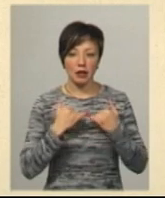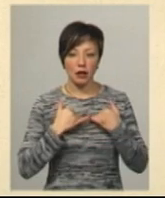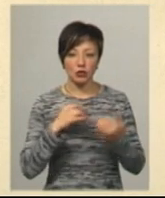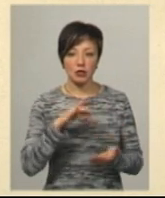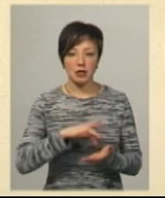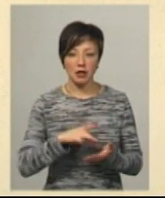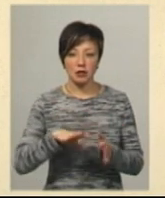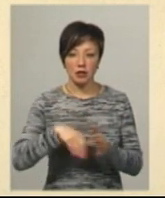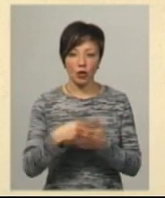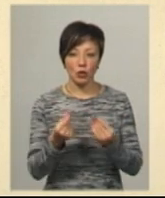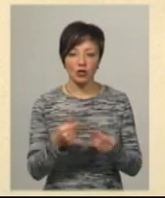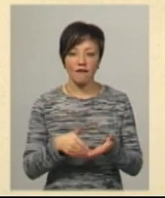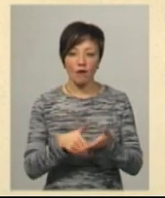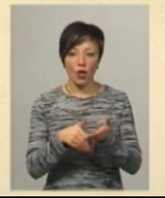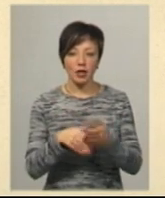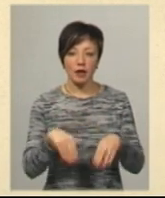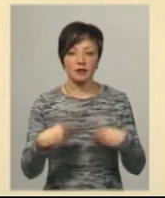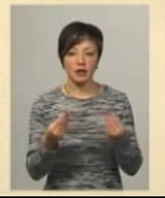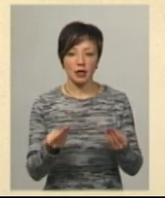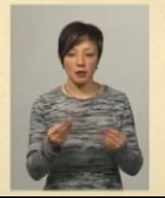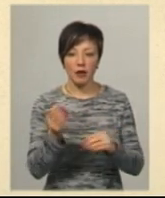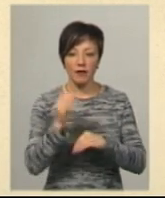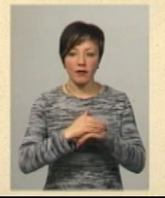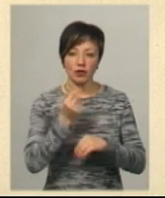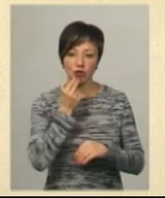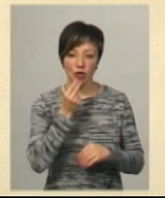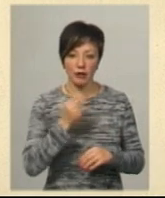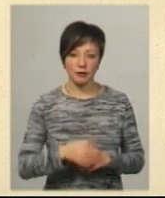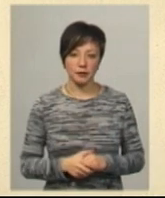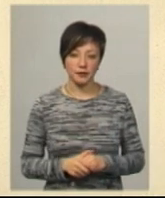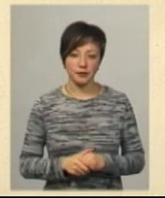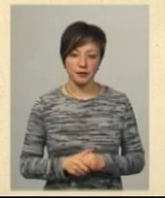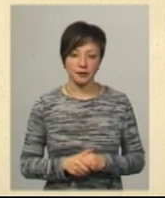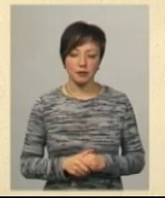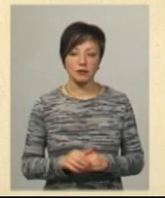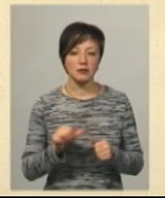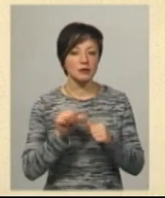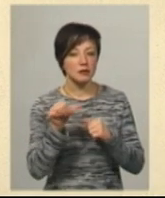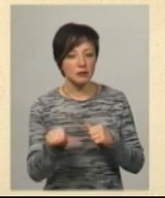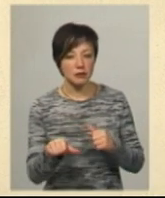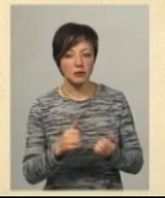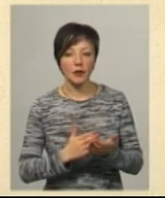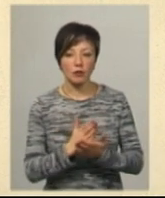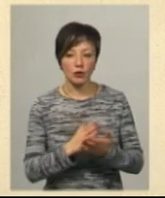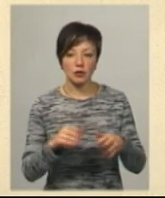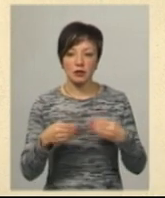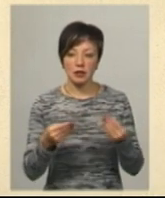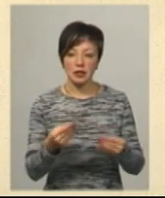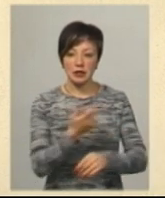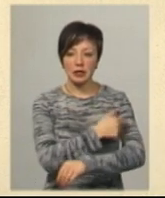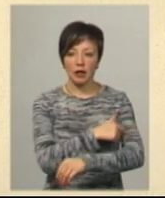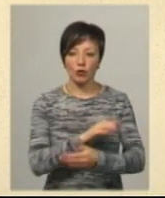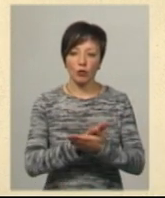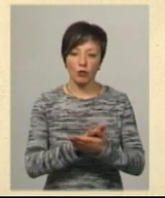за кошти волонтерів ми надаємо вечері для наших клієнтів. Окрім того, послуги ми надаємо санітарно